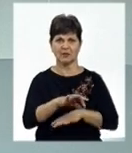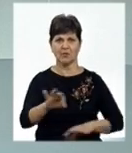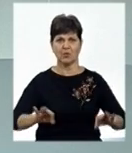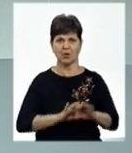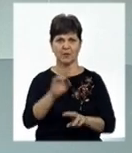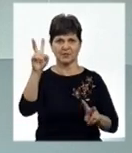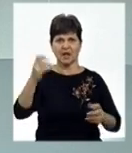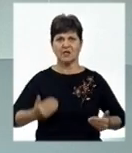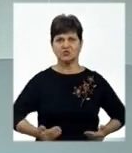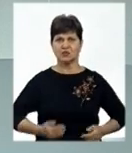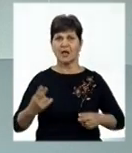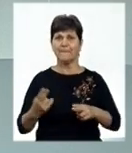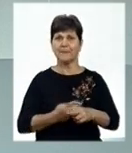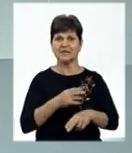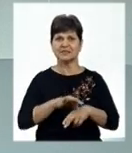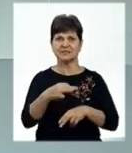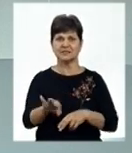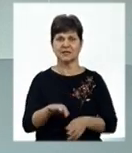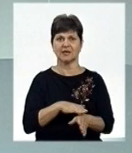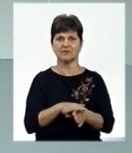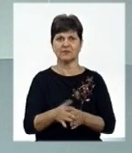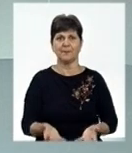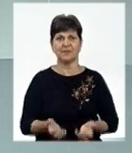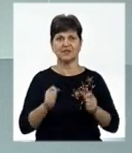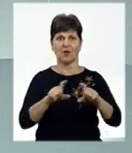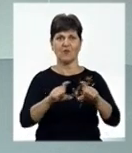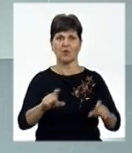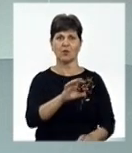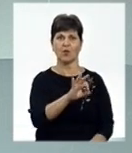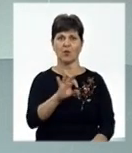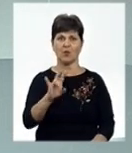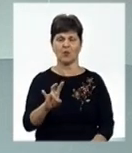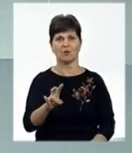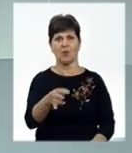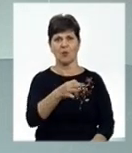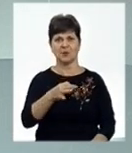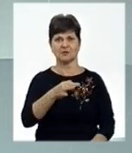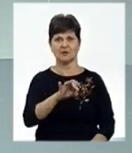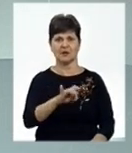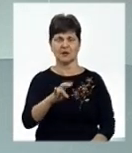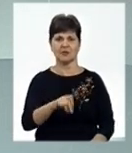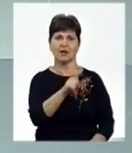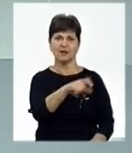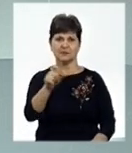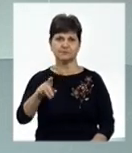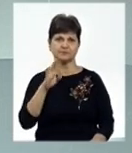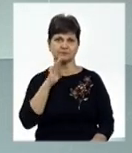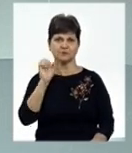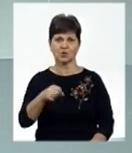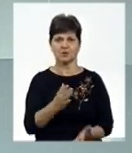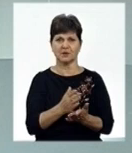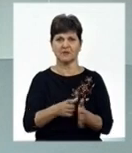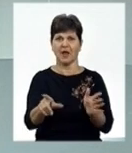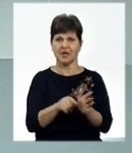під назвою «За життя без насильства» реалізують за підтримки фонду ООН та обласної ради. Клієнтки у притулку можуть перебувати